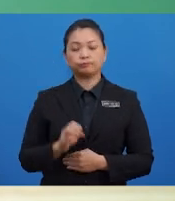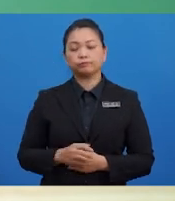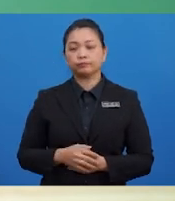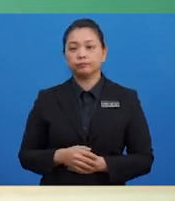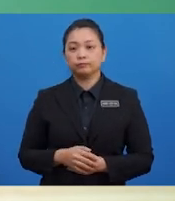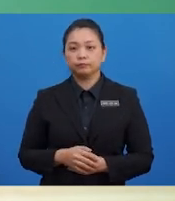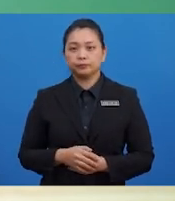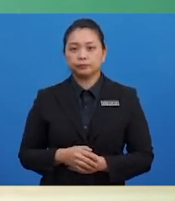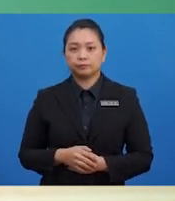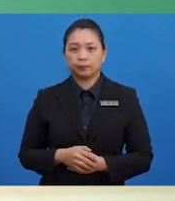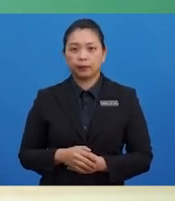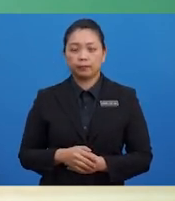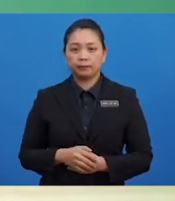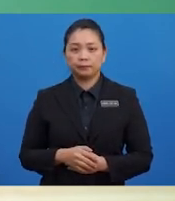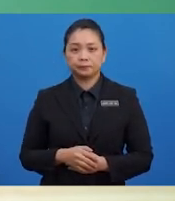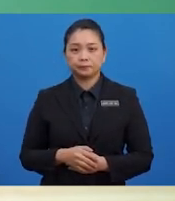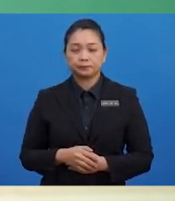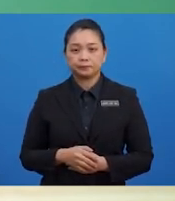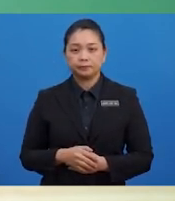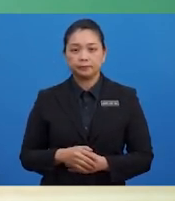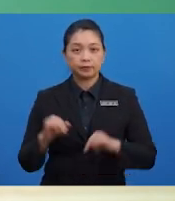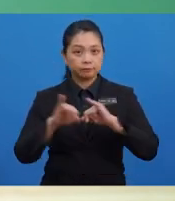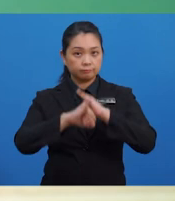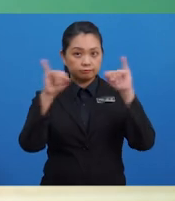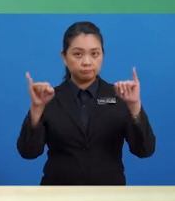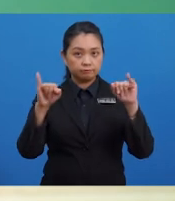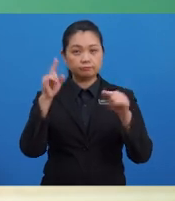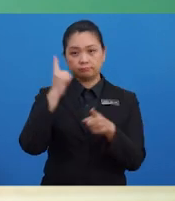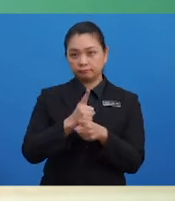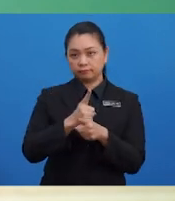2020. Jelaskan, murid-murid?